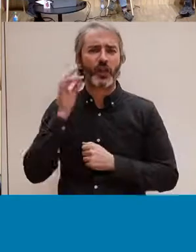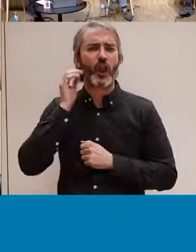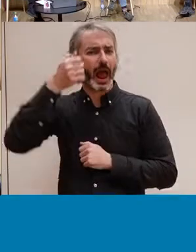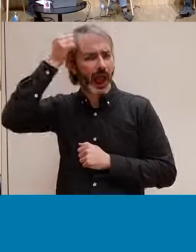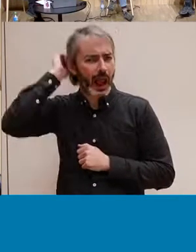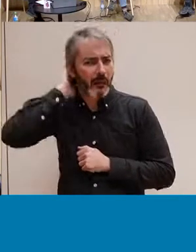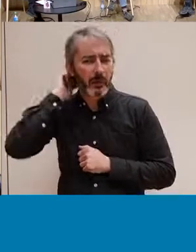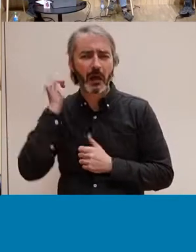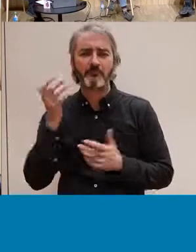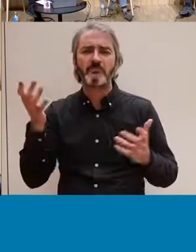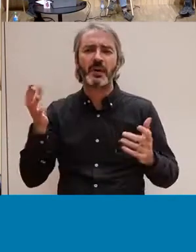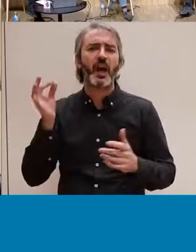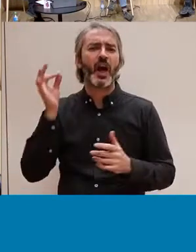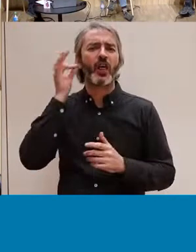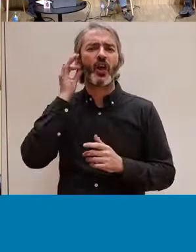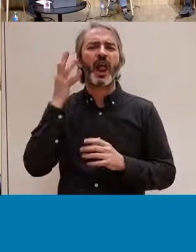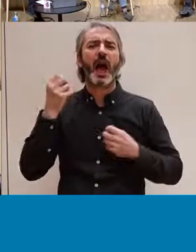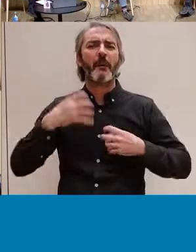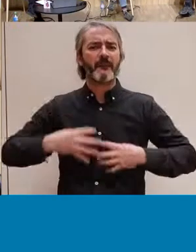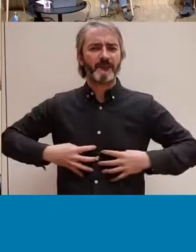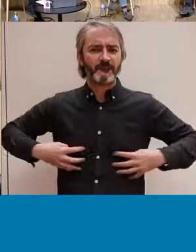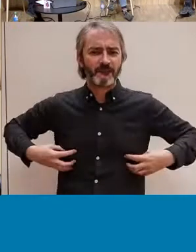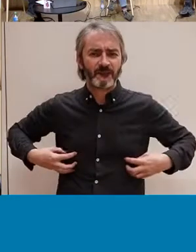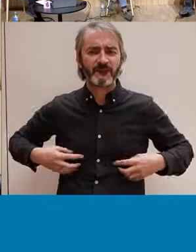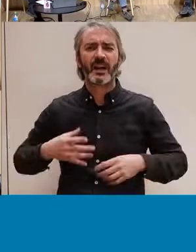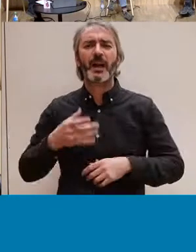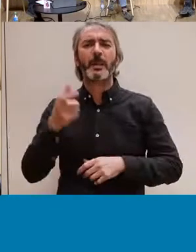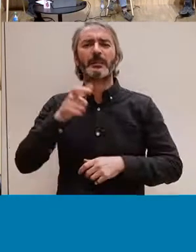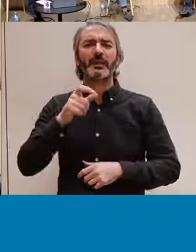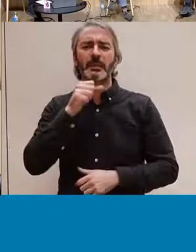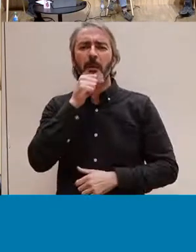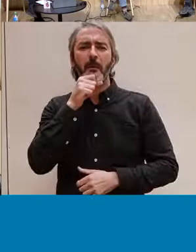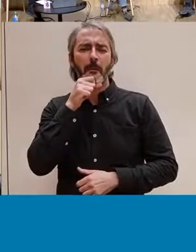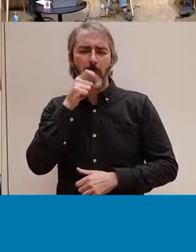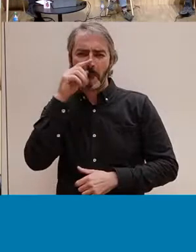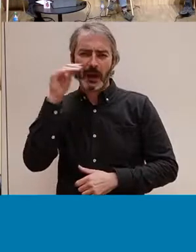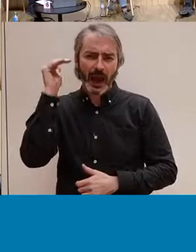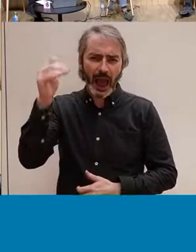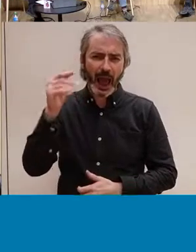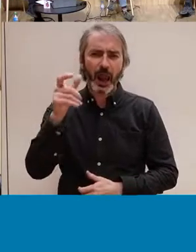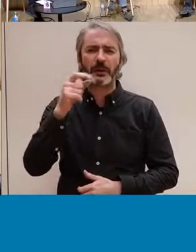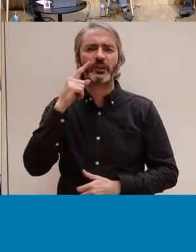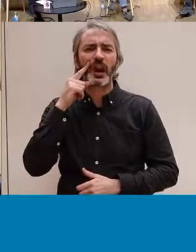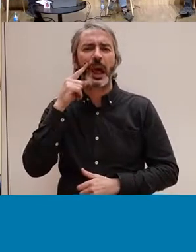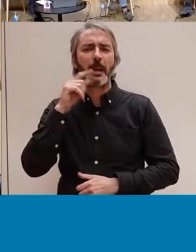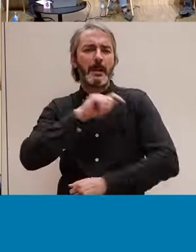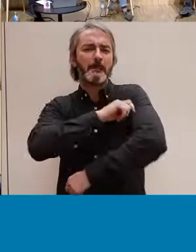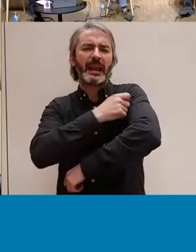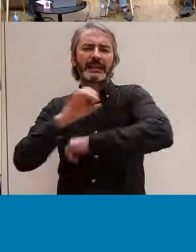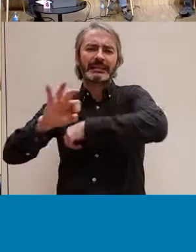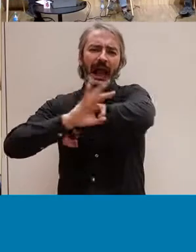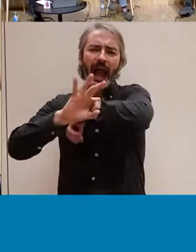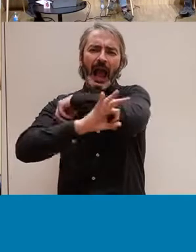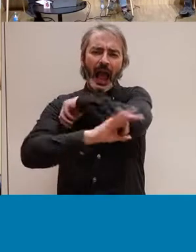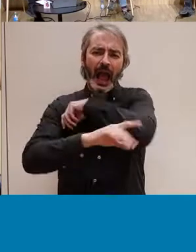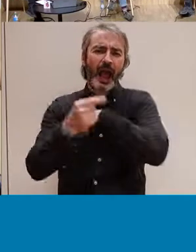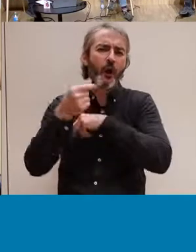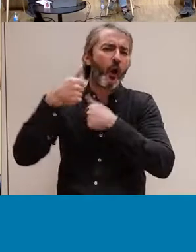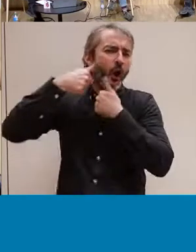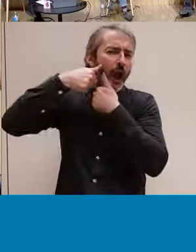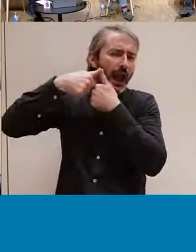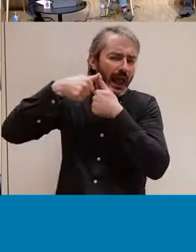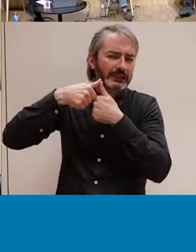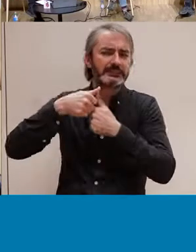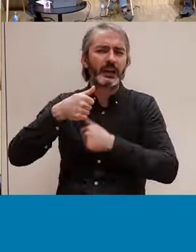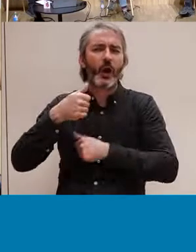calves, dones amb estries, persones velles, no? Persones amb taques a la pell, amb grans, amb